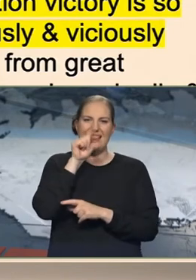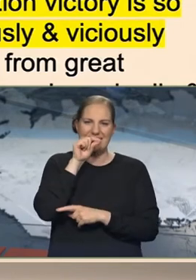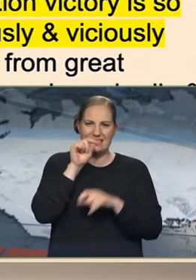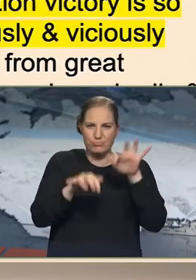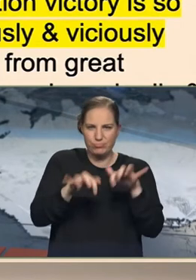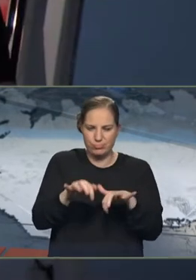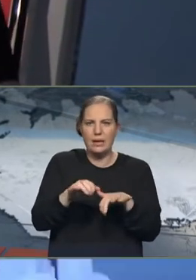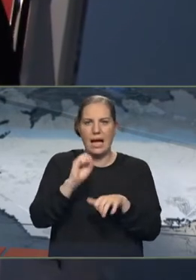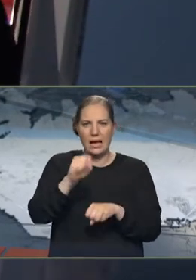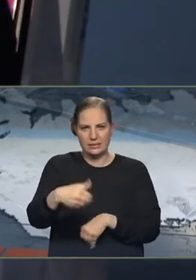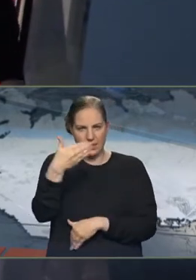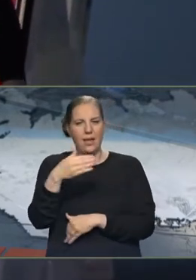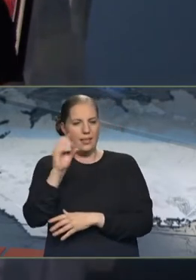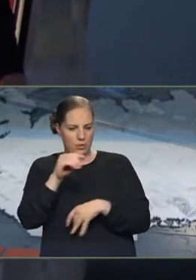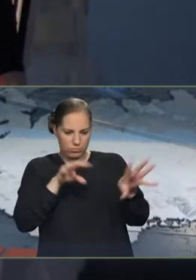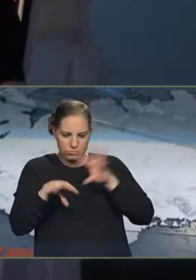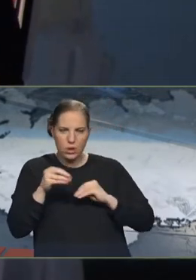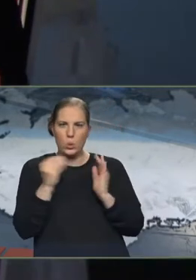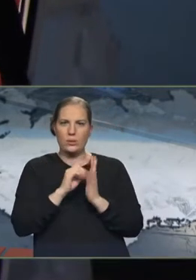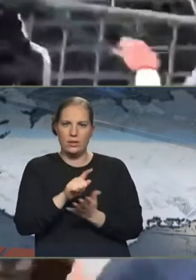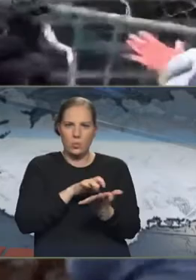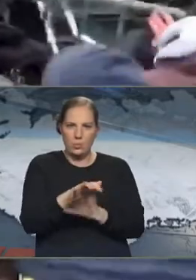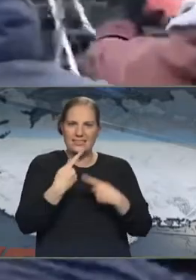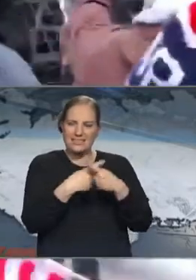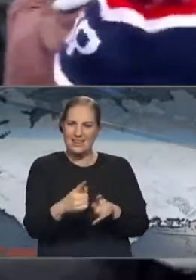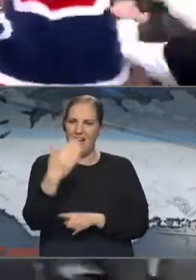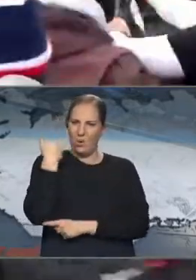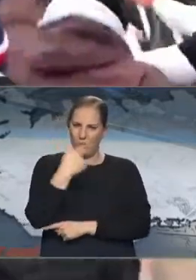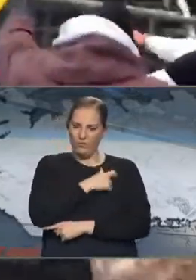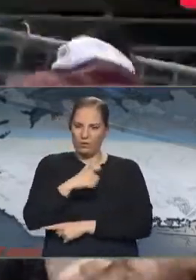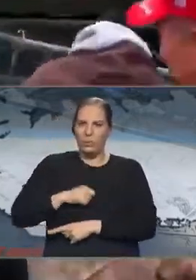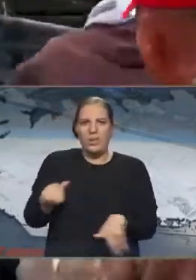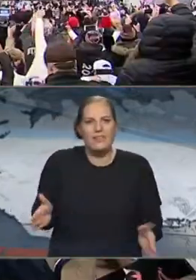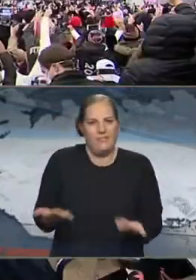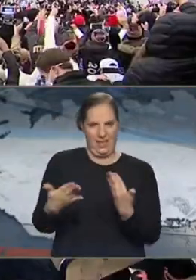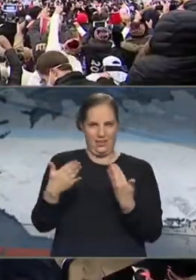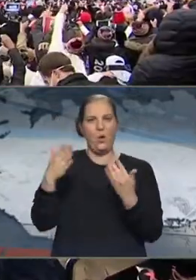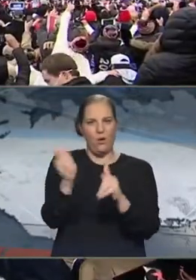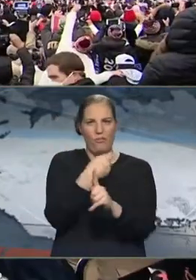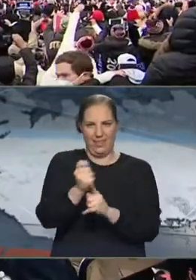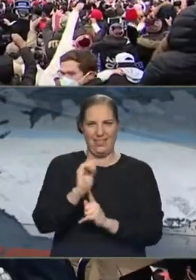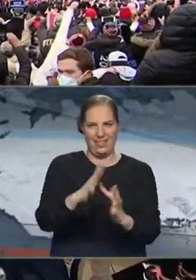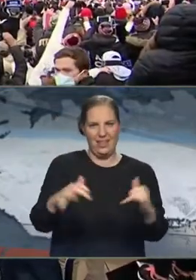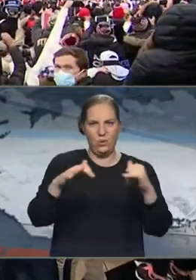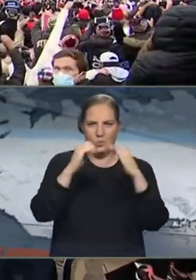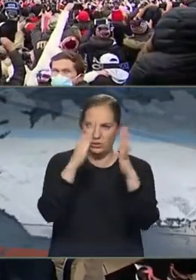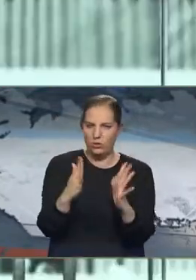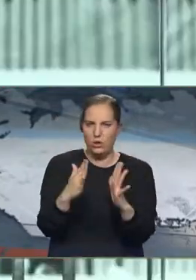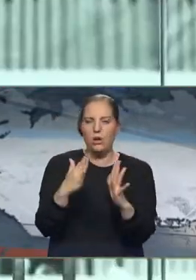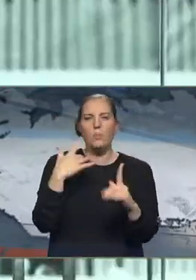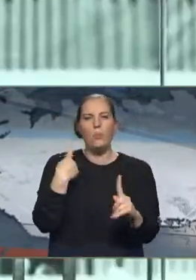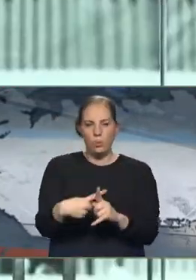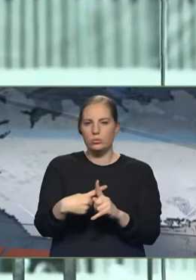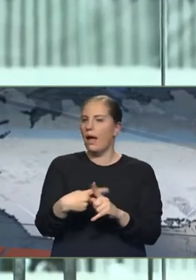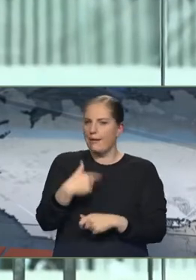demokrátar að færa sönnur á að þáverandi fórseti hafi kvartil ofbeldinsins í Þinghúsinu og í ofanalag ekkert